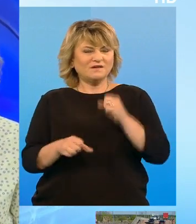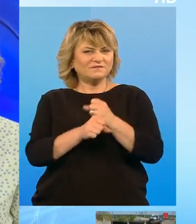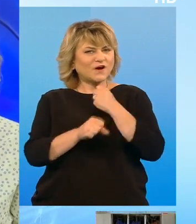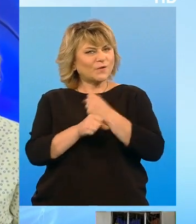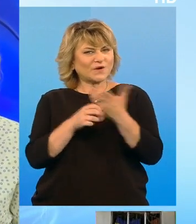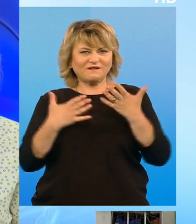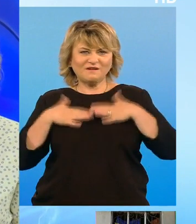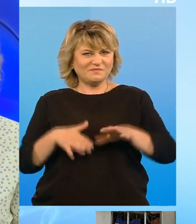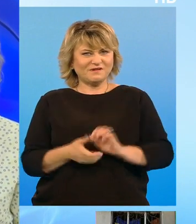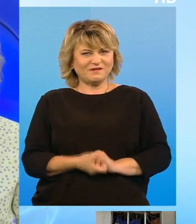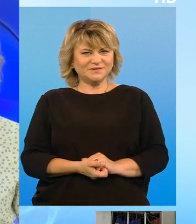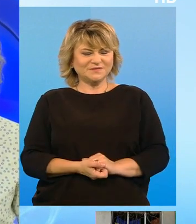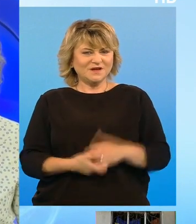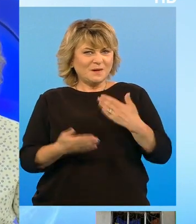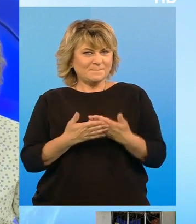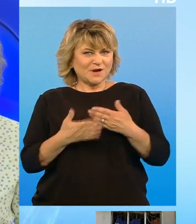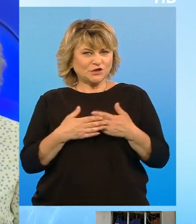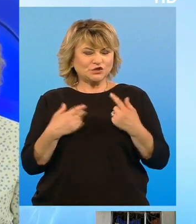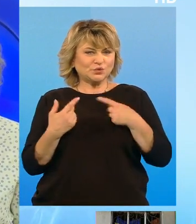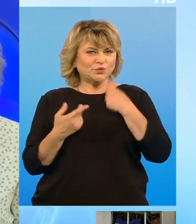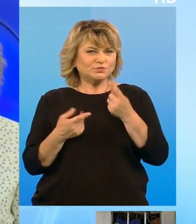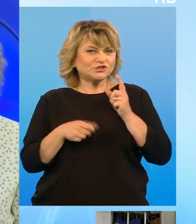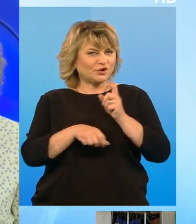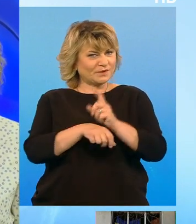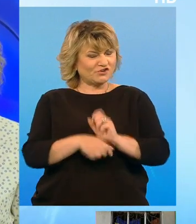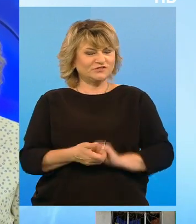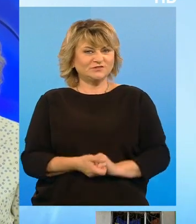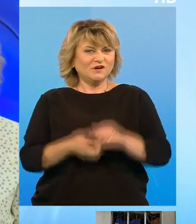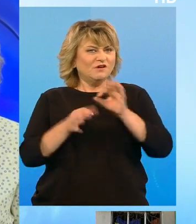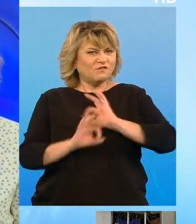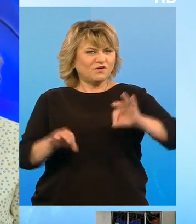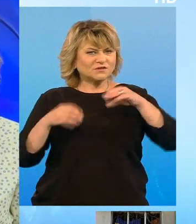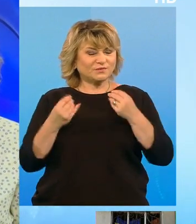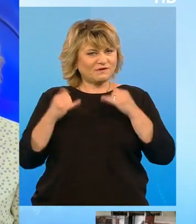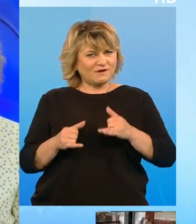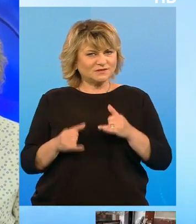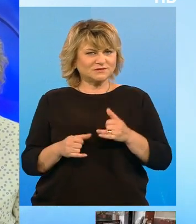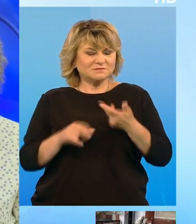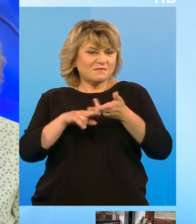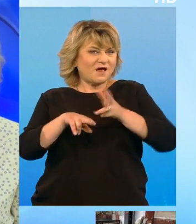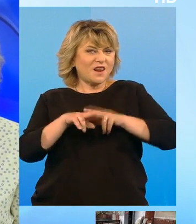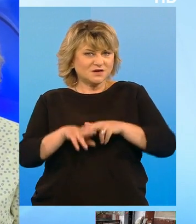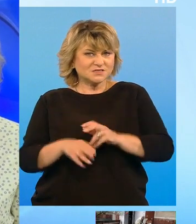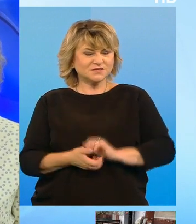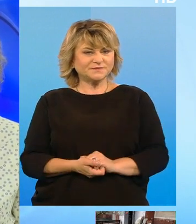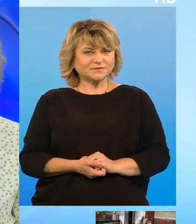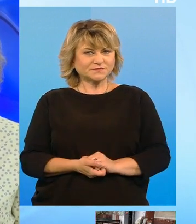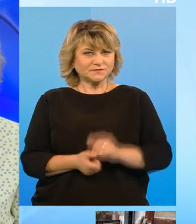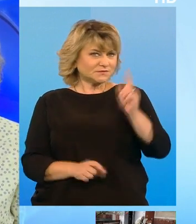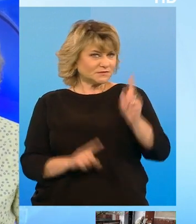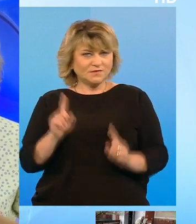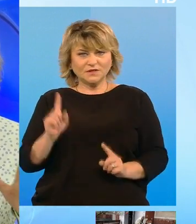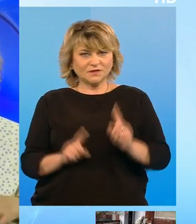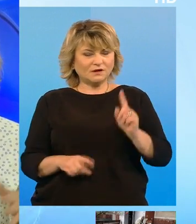care le plac. Pentru scorpion. Foarte bune aspectele, mai ales dacă